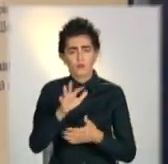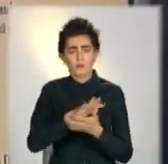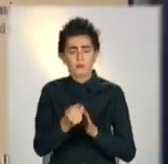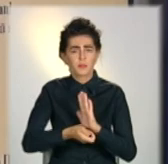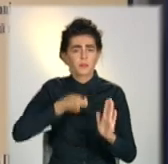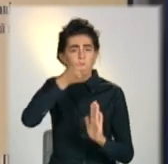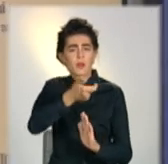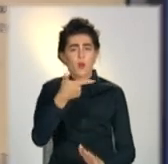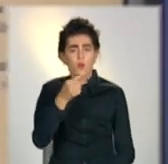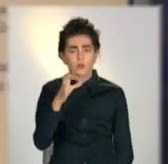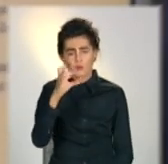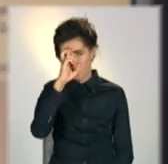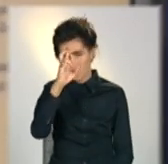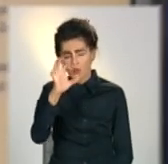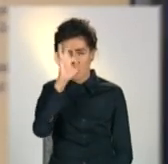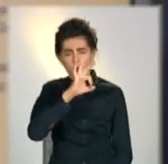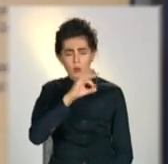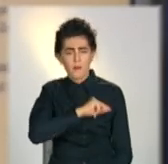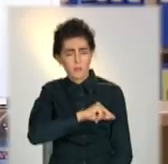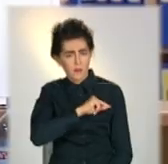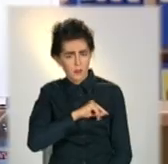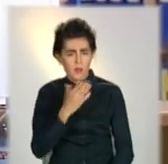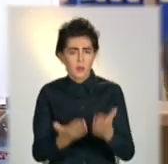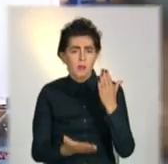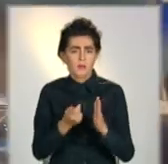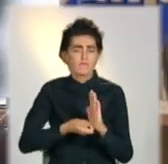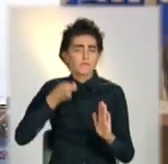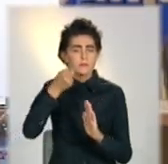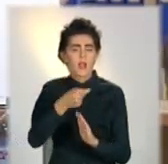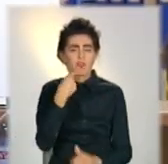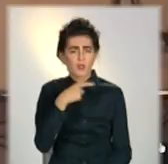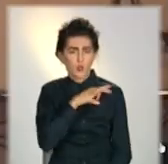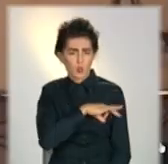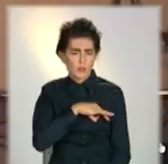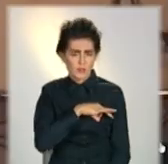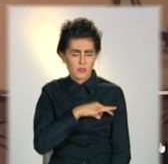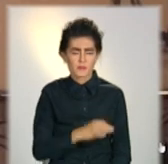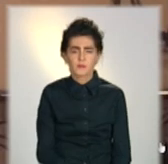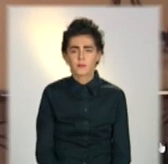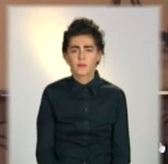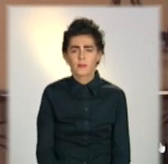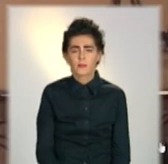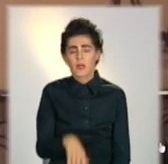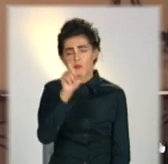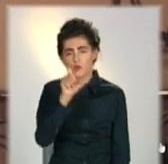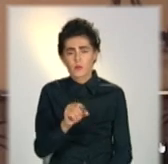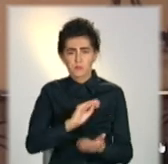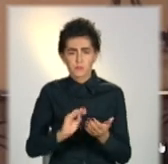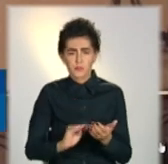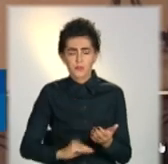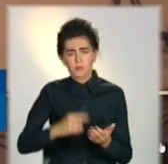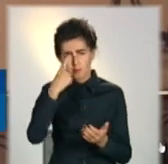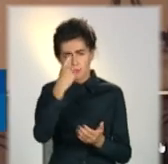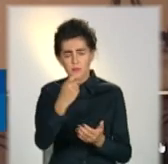Державної служби з питань праці, або звернутися до омбудсмена, радить юристка. Людина пише звернення до цього